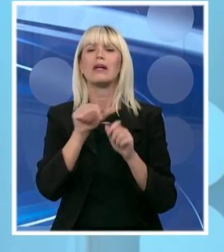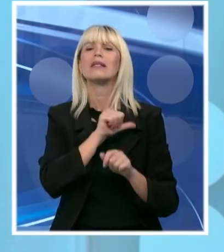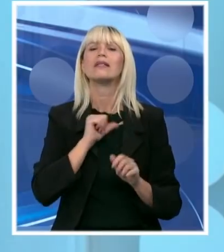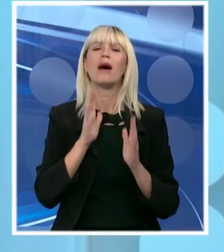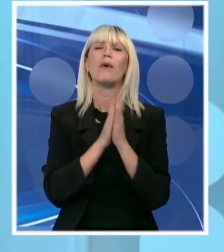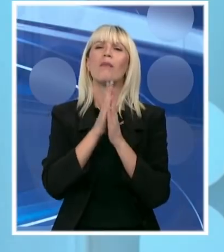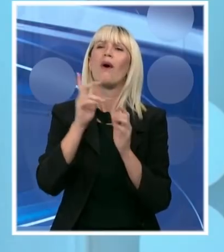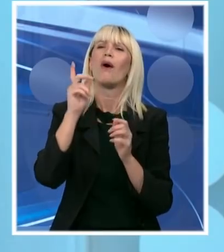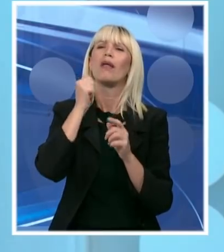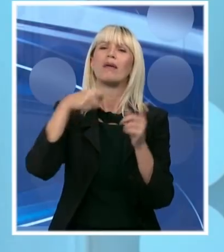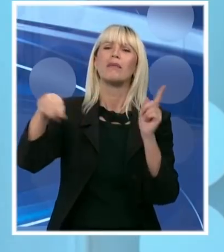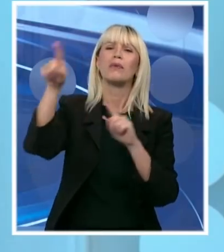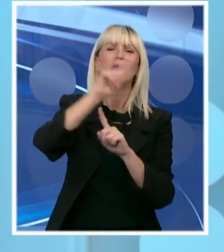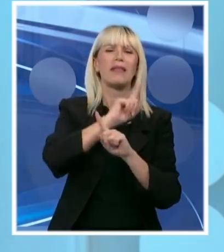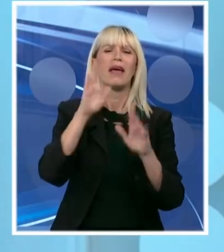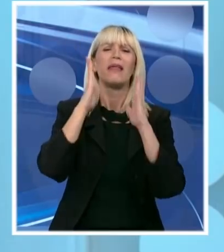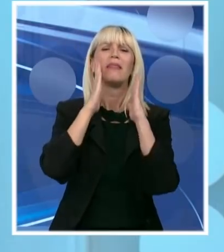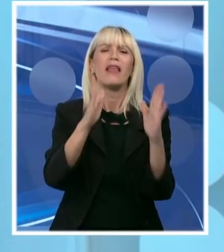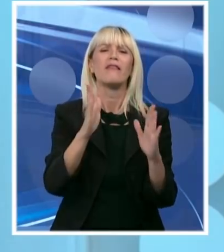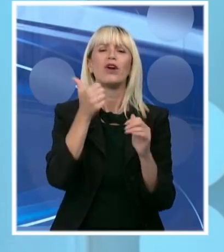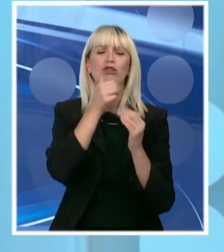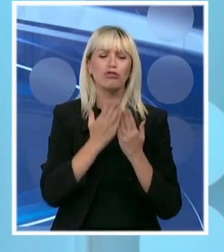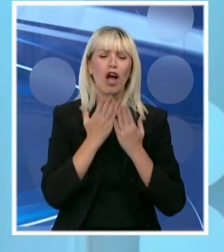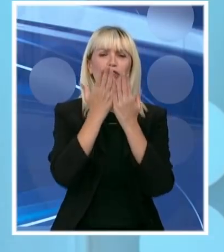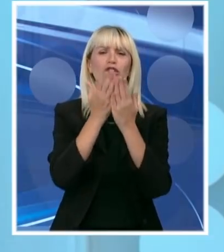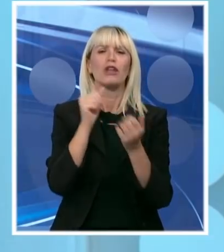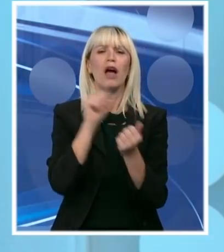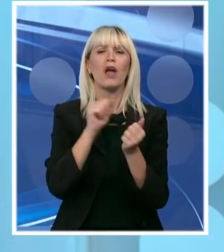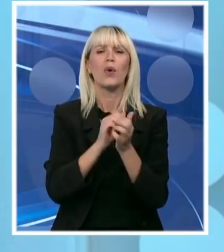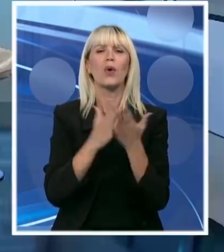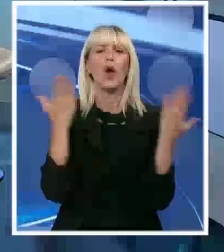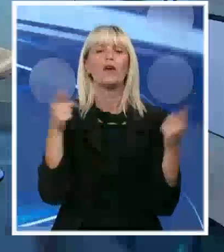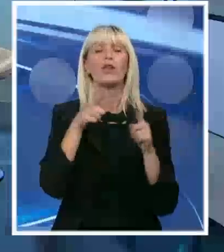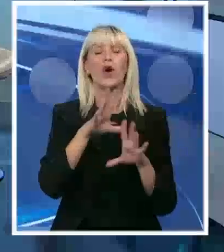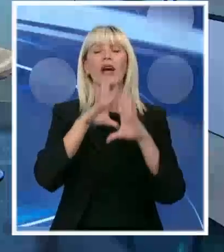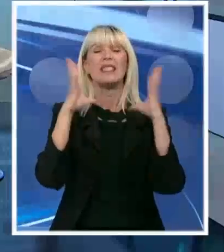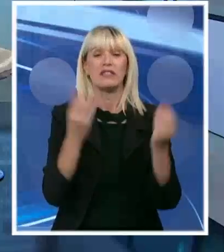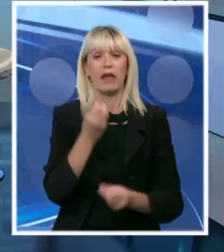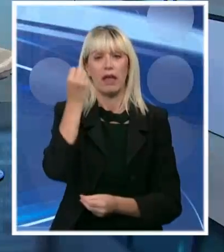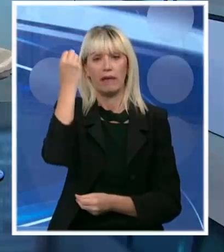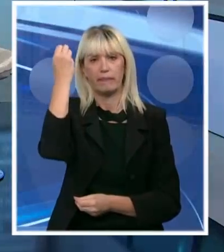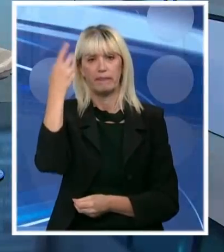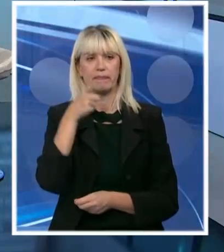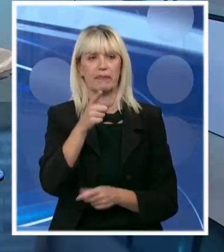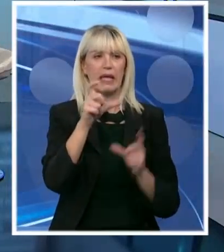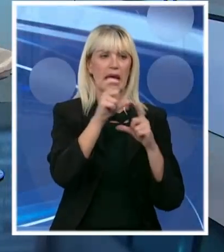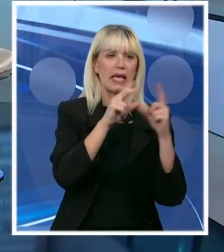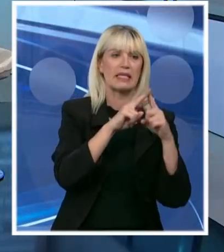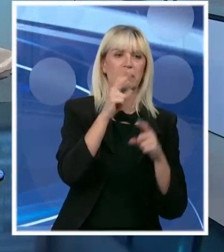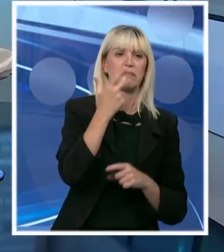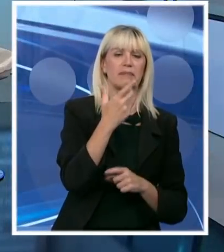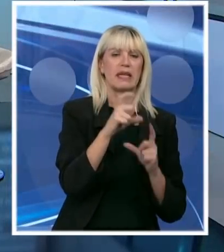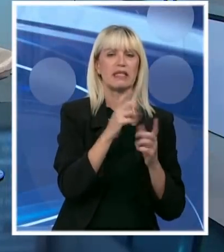pročitaju u medijima pošto su to sve, bukvalno sve izmišljotine. Te imaće SPS 2 ministra, te 3, te